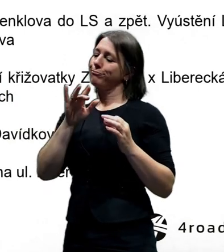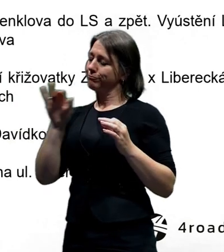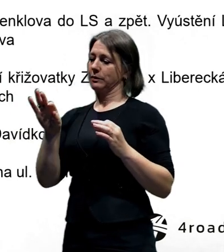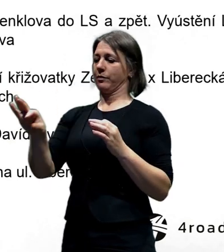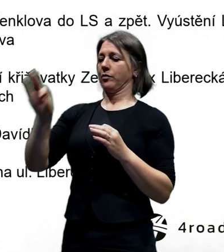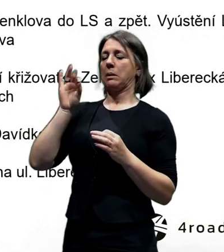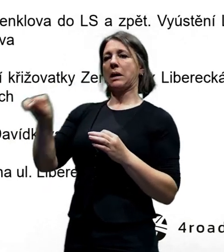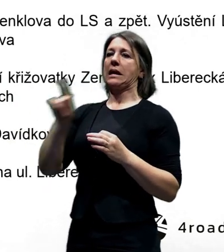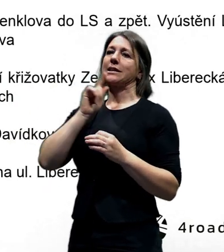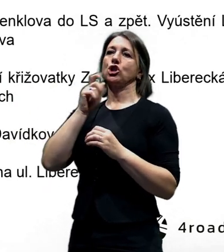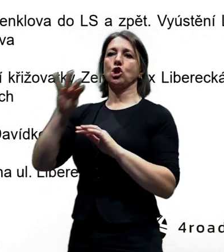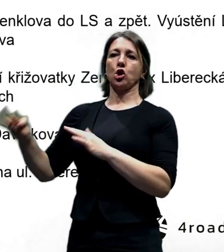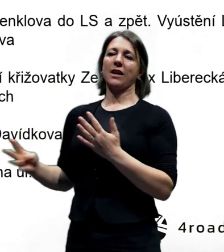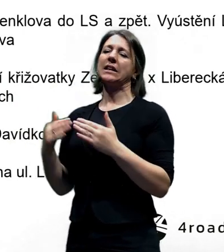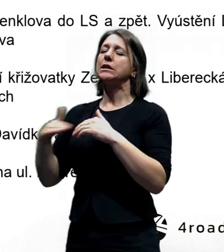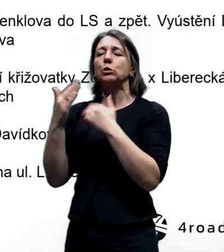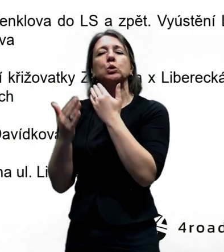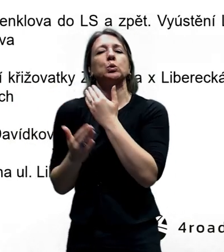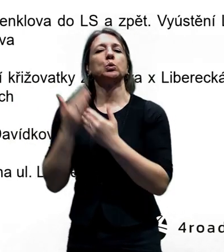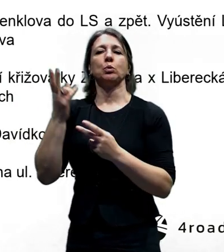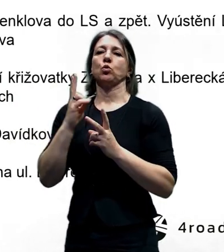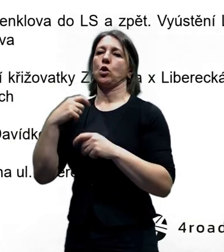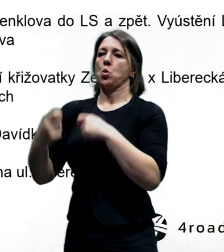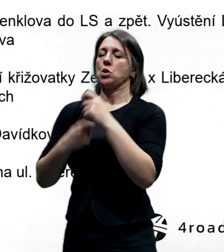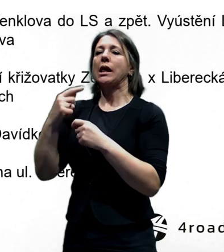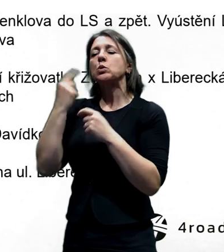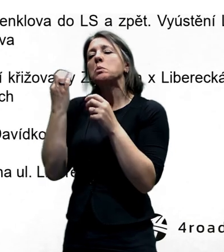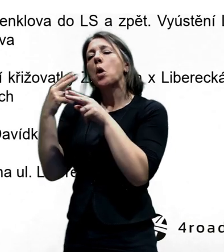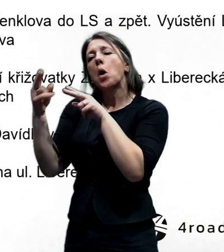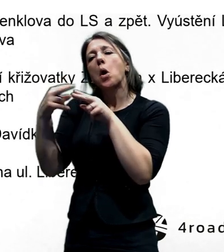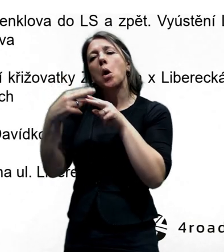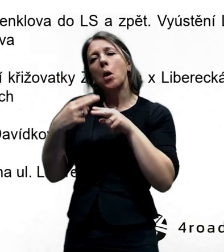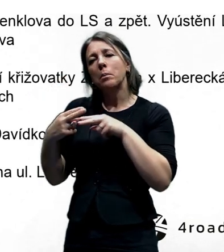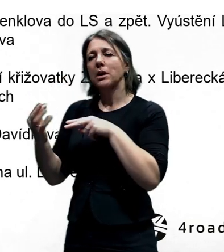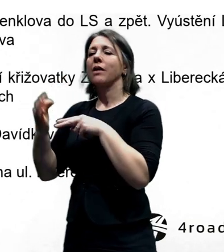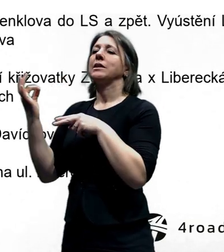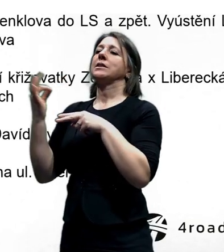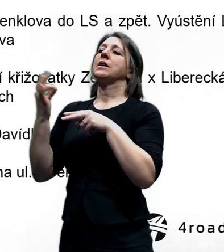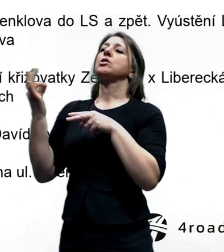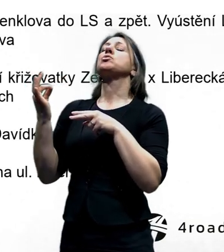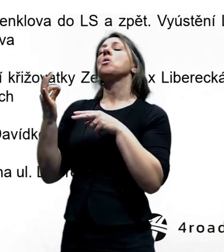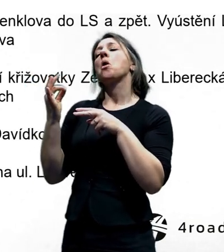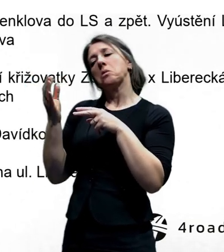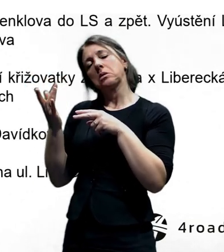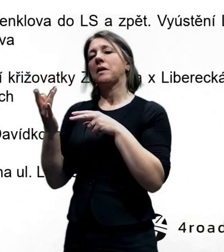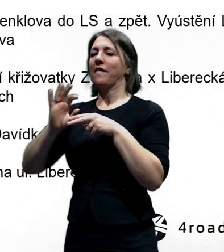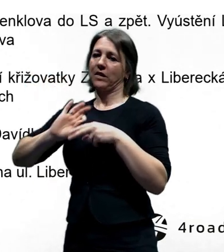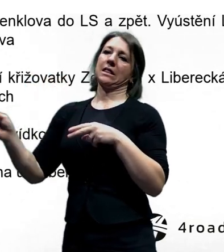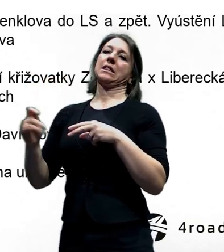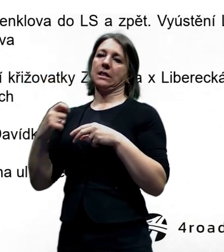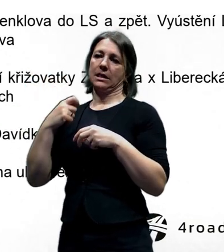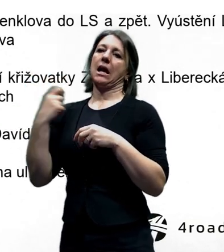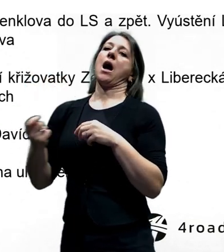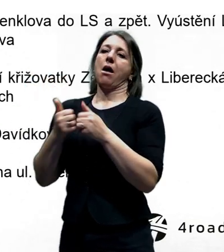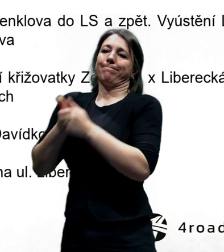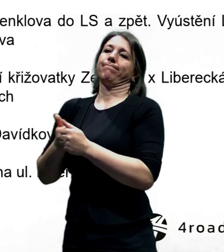která byla varianta 9 a zredokujeme některé okrajové podmínky, tak aby jsme udrželi tu naději na to, že ta studie to řešení